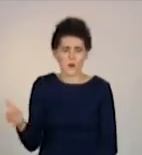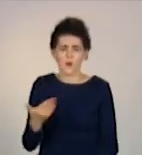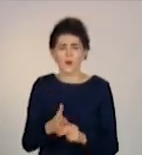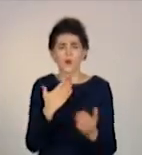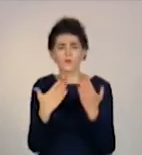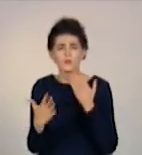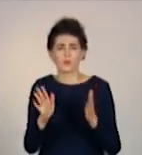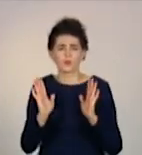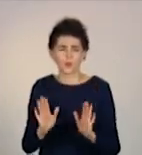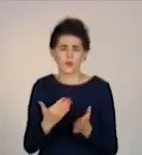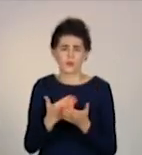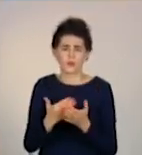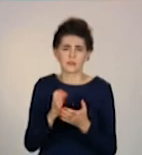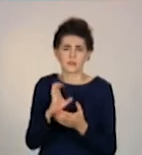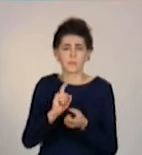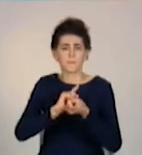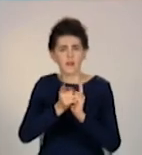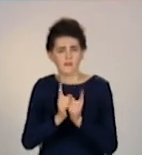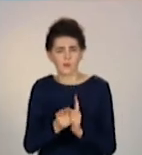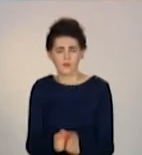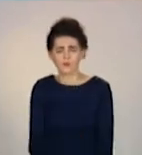спілкуються тільки за допомогою перекладача.